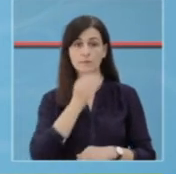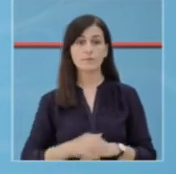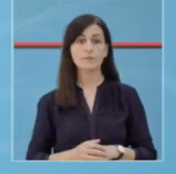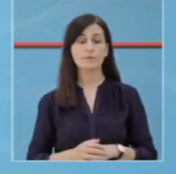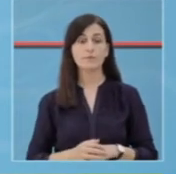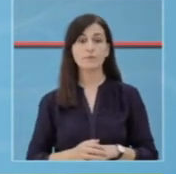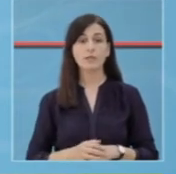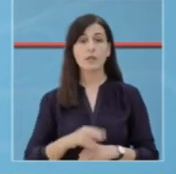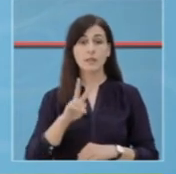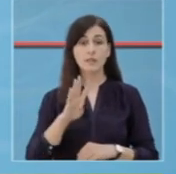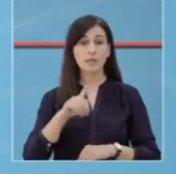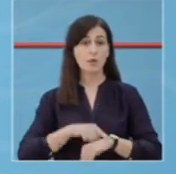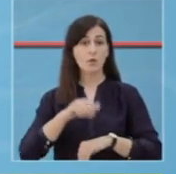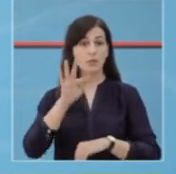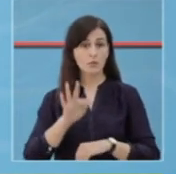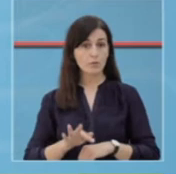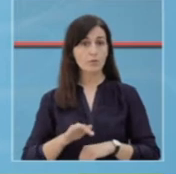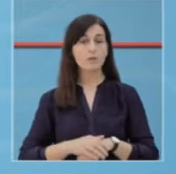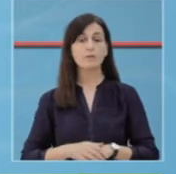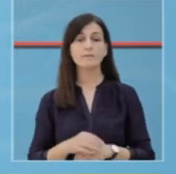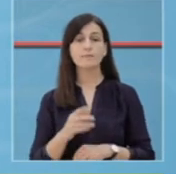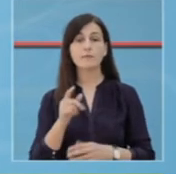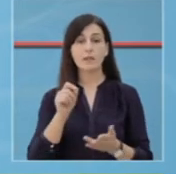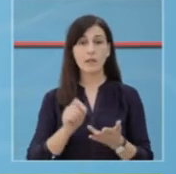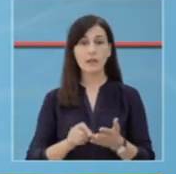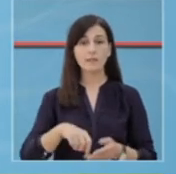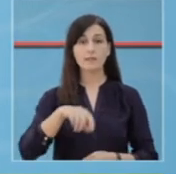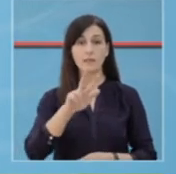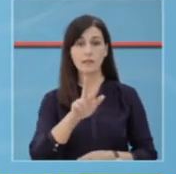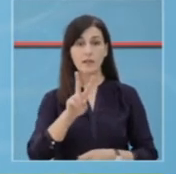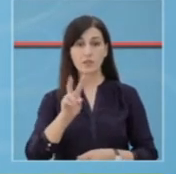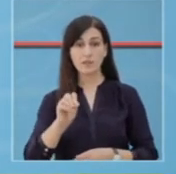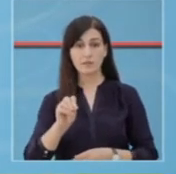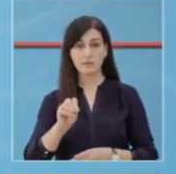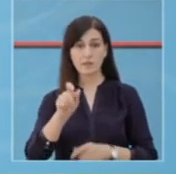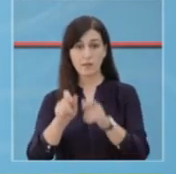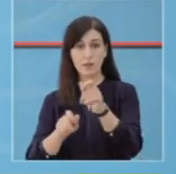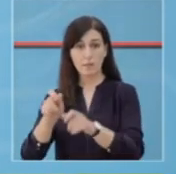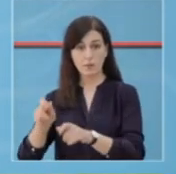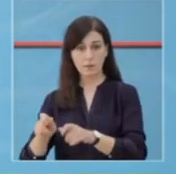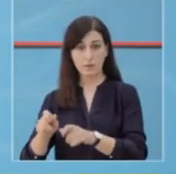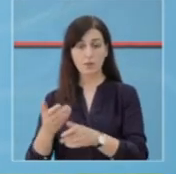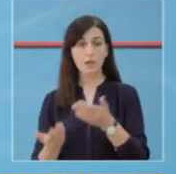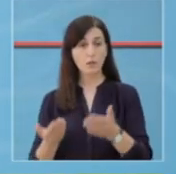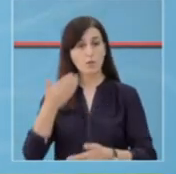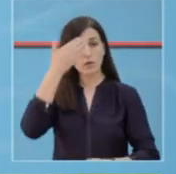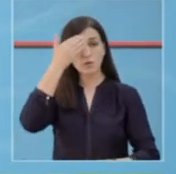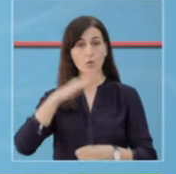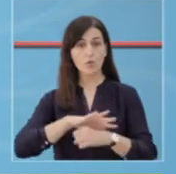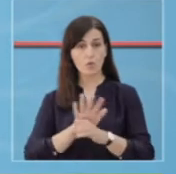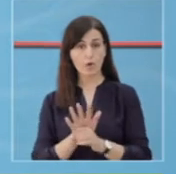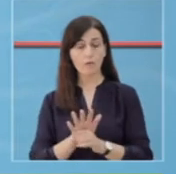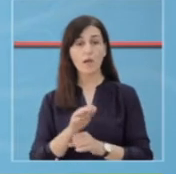të intubuar. Gjetë 24 orëve të fundit, janë kryer 320 testime për të dyshuar të prekur me COVID